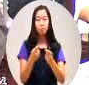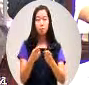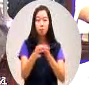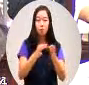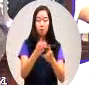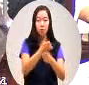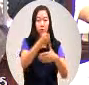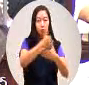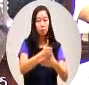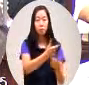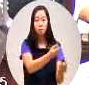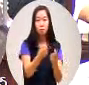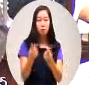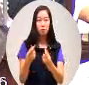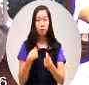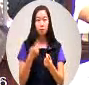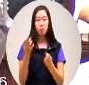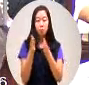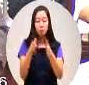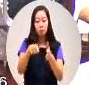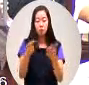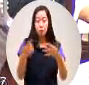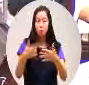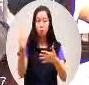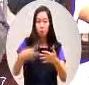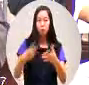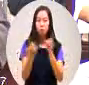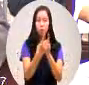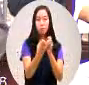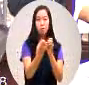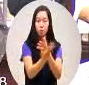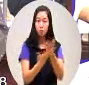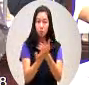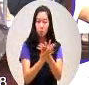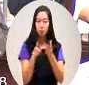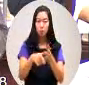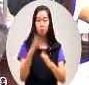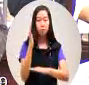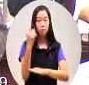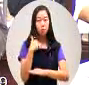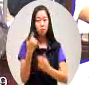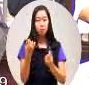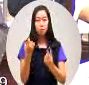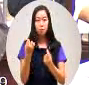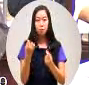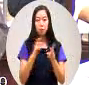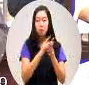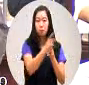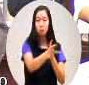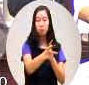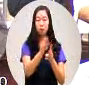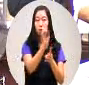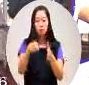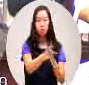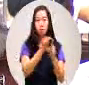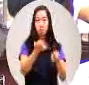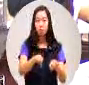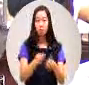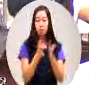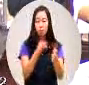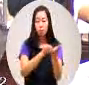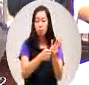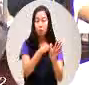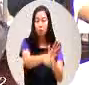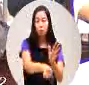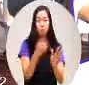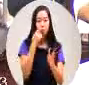等等我们会针对这个议题再跟他沟通高雄市政府会花文表达我们对这个事情的